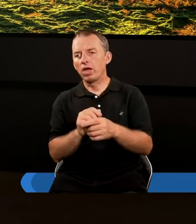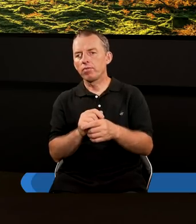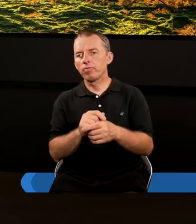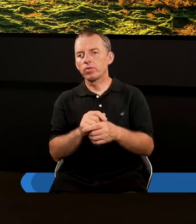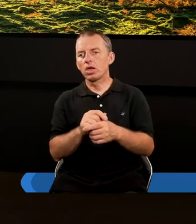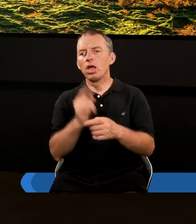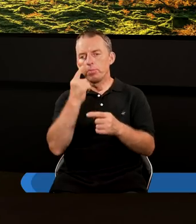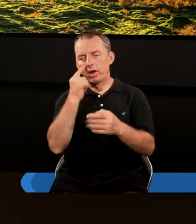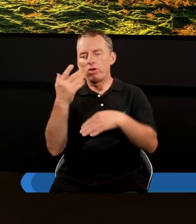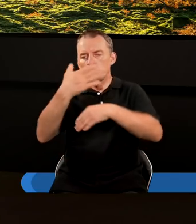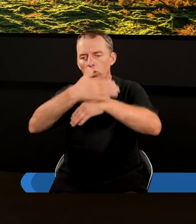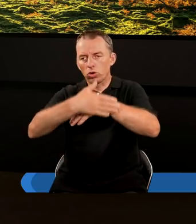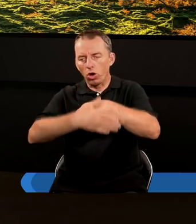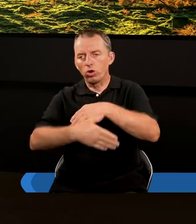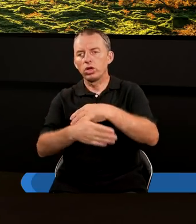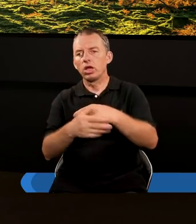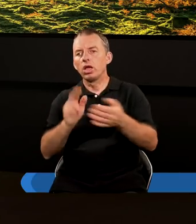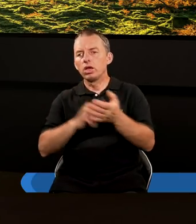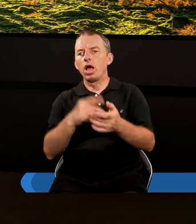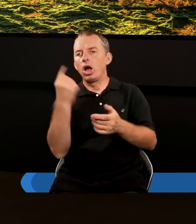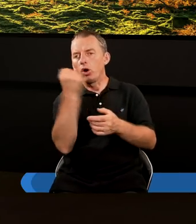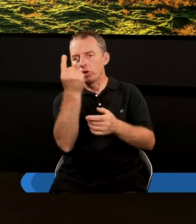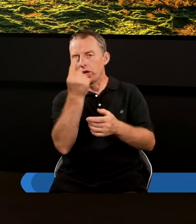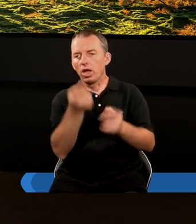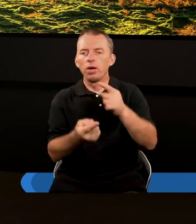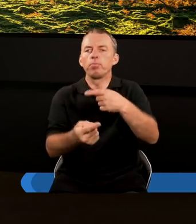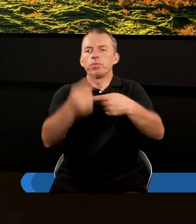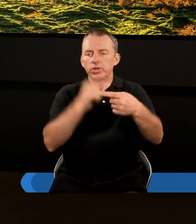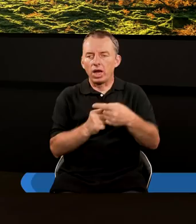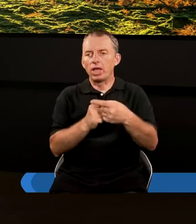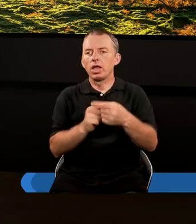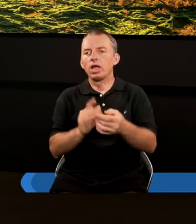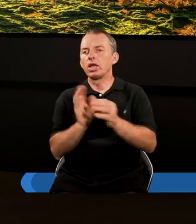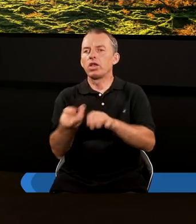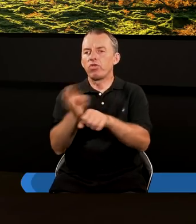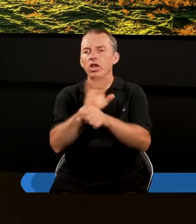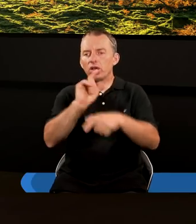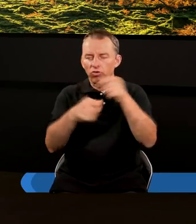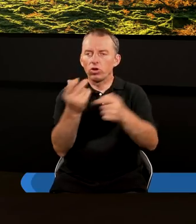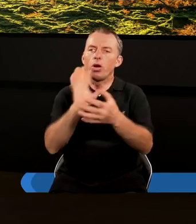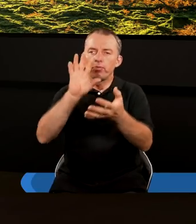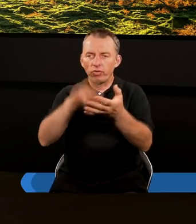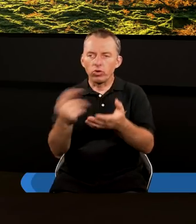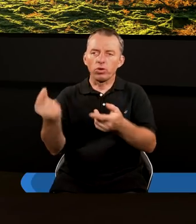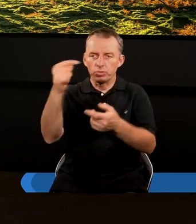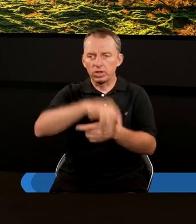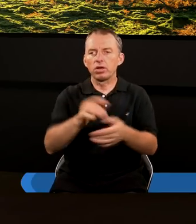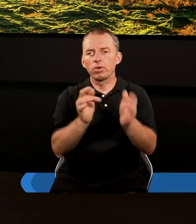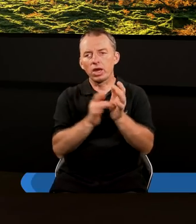i prawie pod koniec na ostrzeżenie przed zwiedzeniami w związku z powtórnym przyjściem Chrystusa.